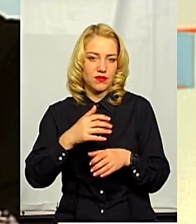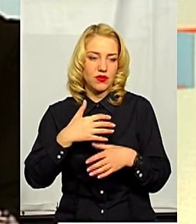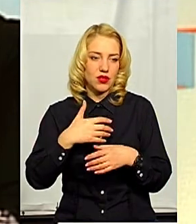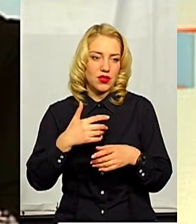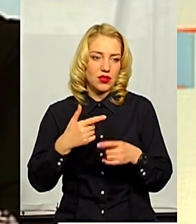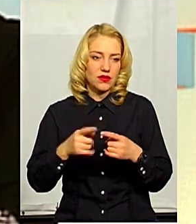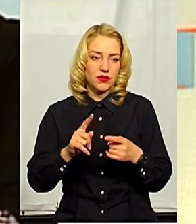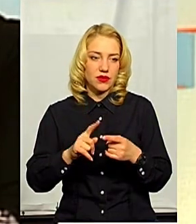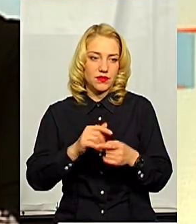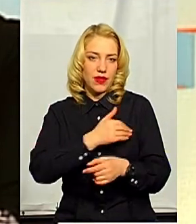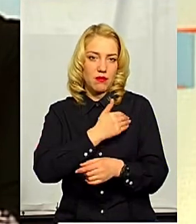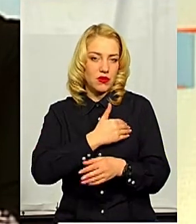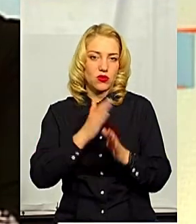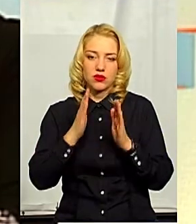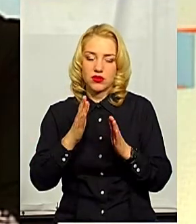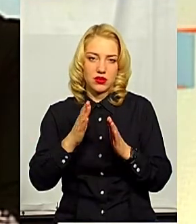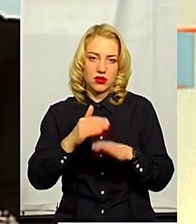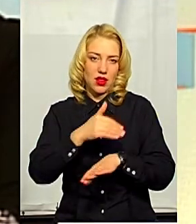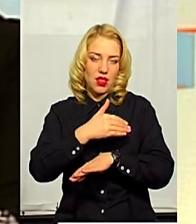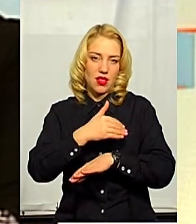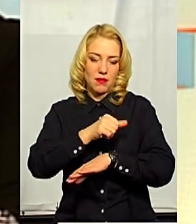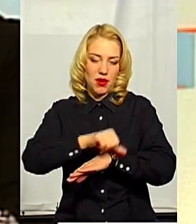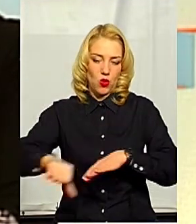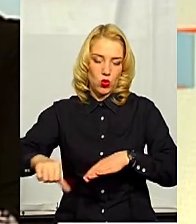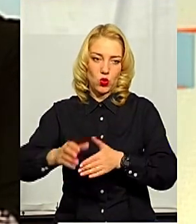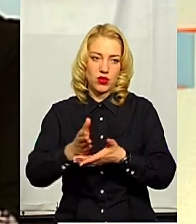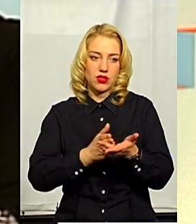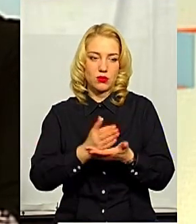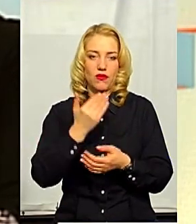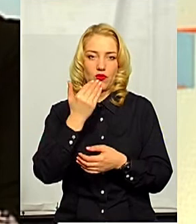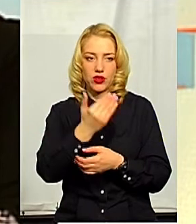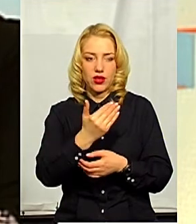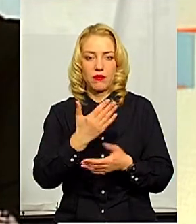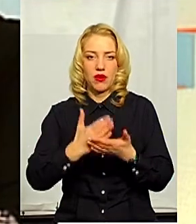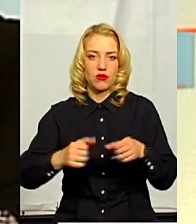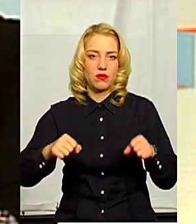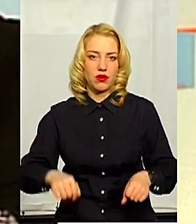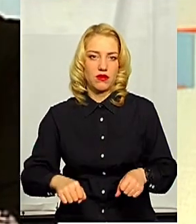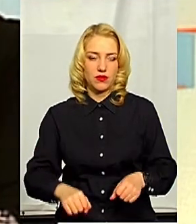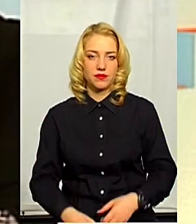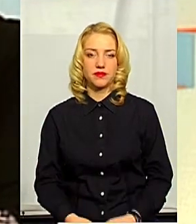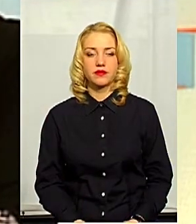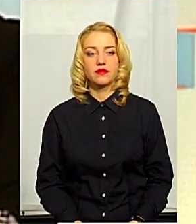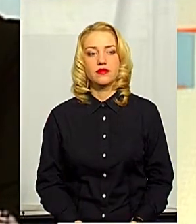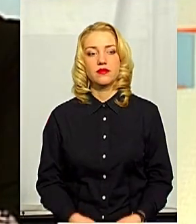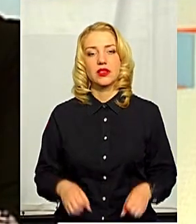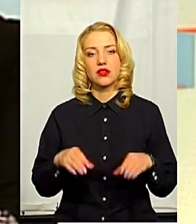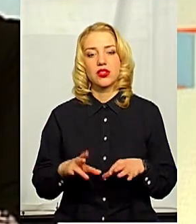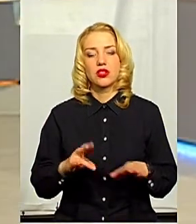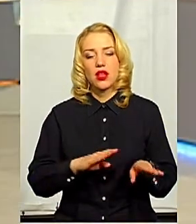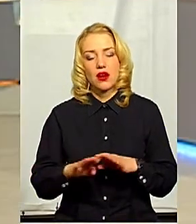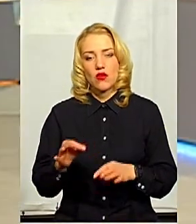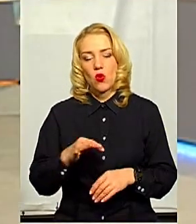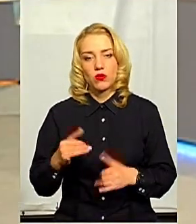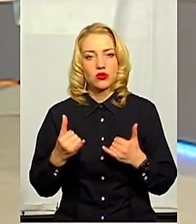такий скринінг проводиться тільки прикордонною службою і вони мають таке оповноваження. Рішення на рівні